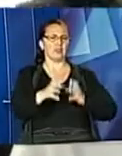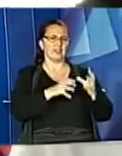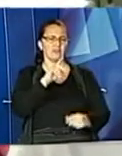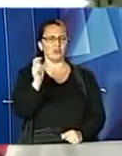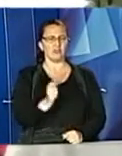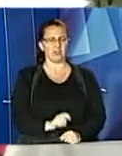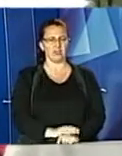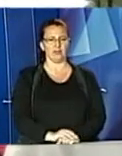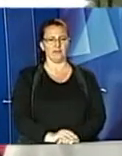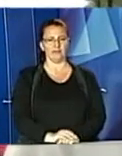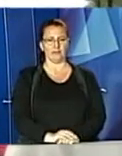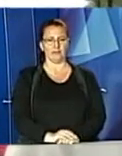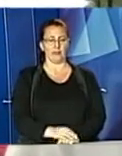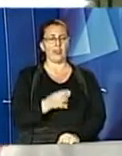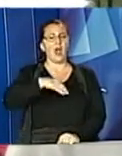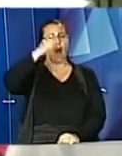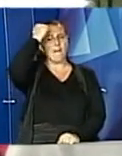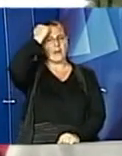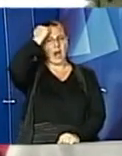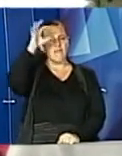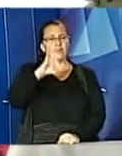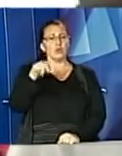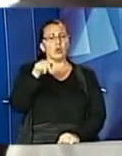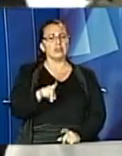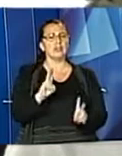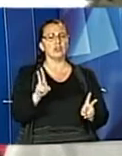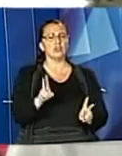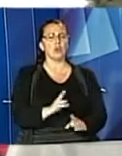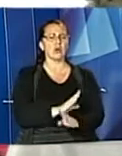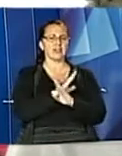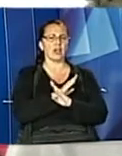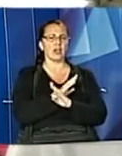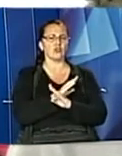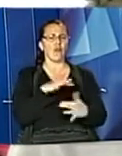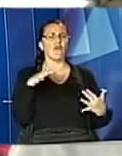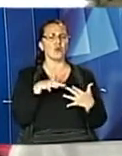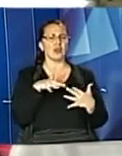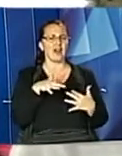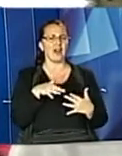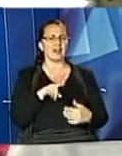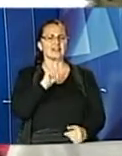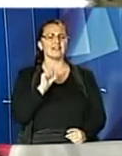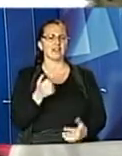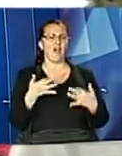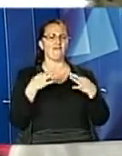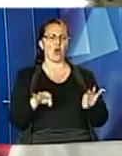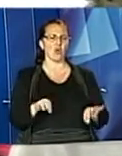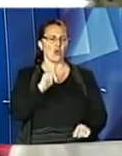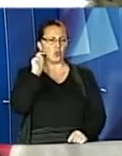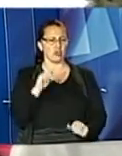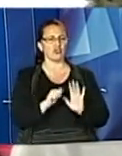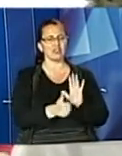Фестиваль організується в пам'ять про тих, які загинули в боях за волю України. 16